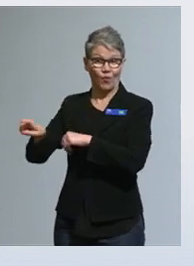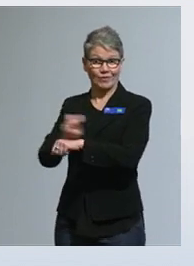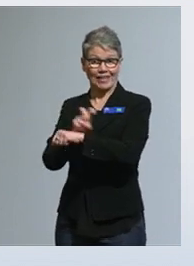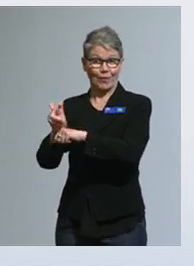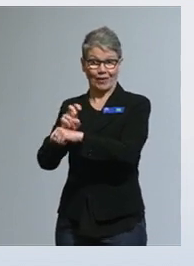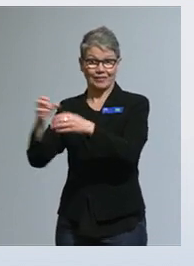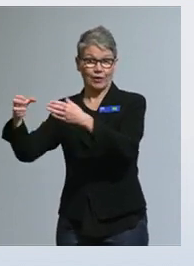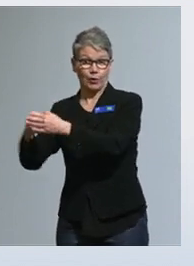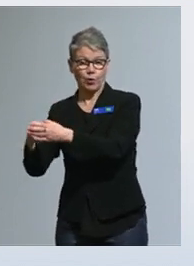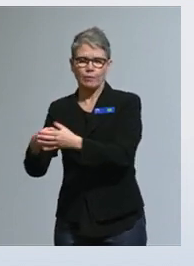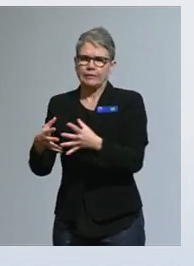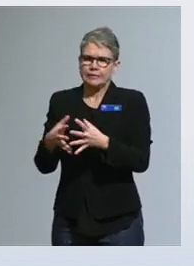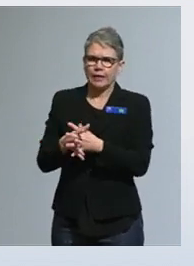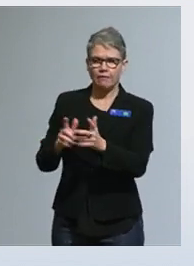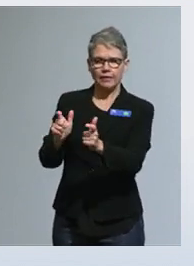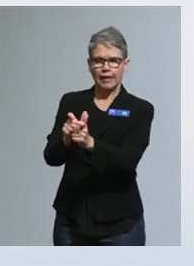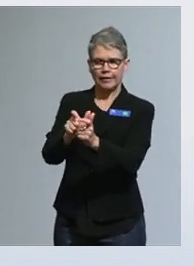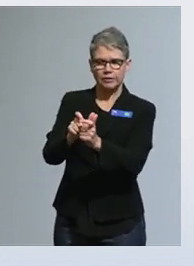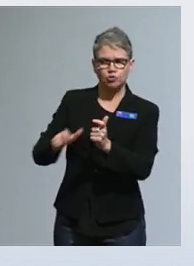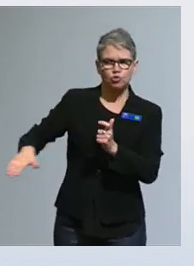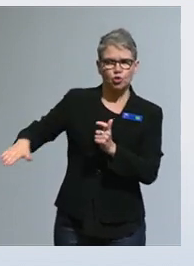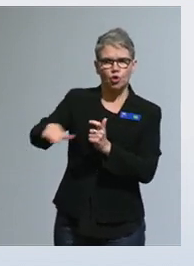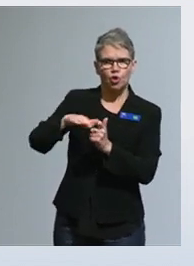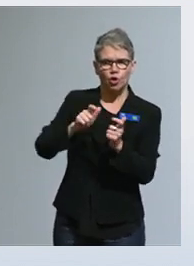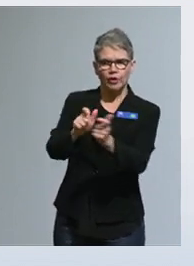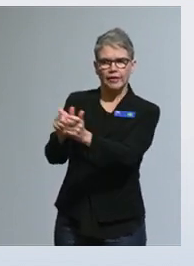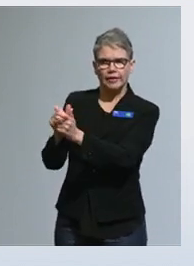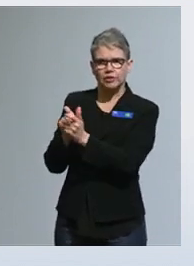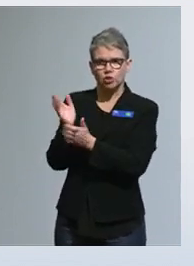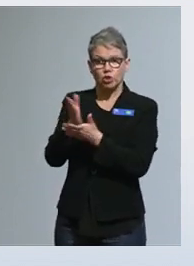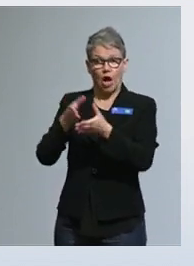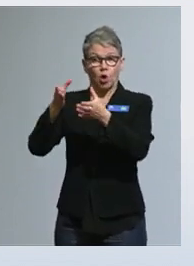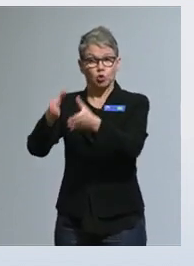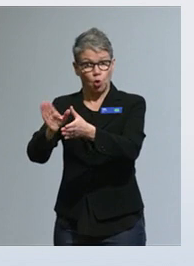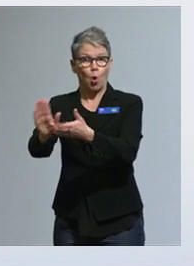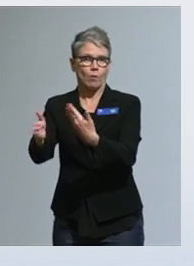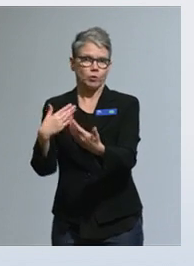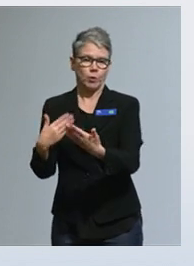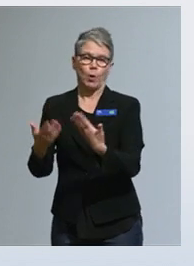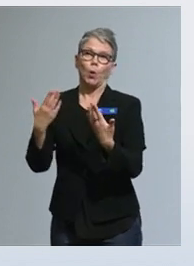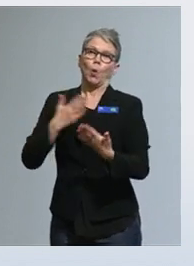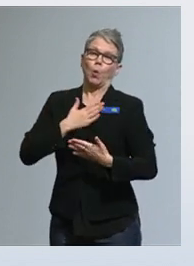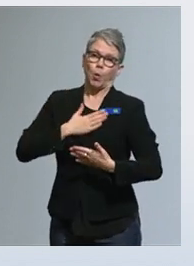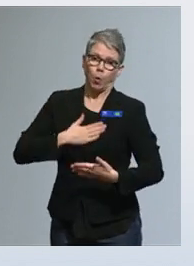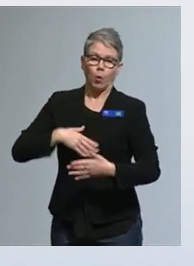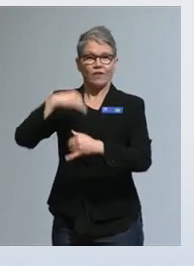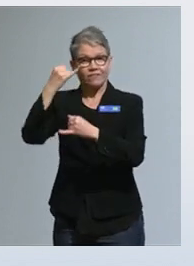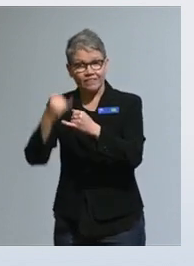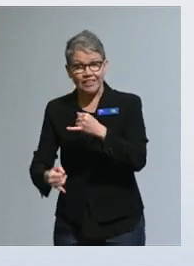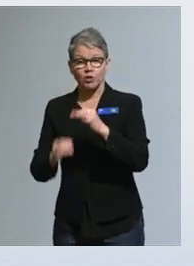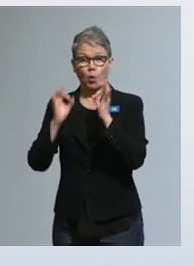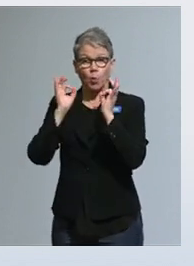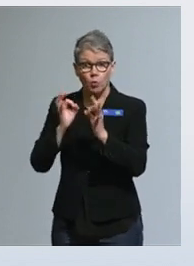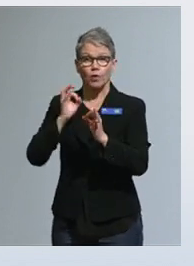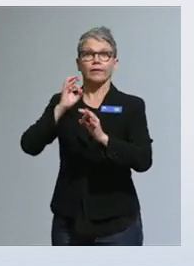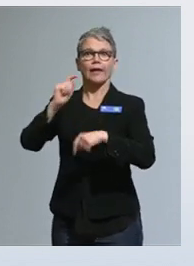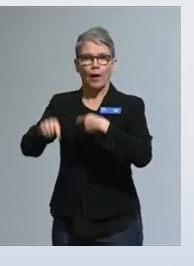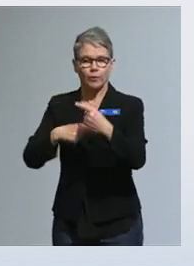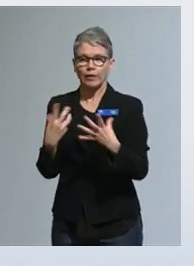sitten järjestöpuolella tämä järjestöjaoston työ on vihdoin kunnolla saanut käyntiin tämän